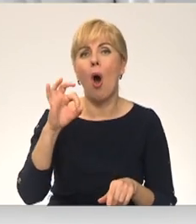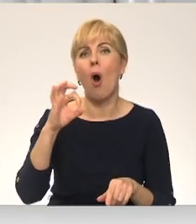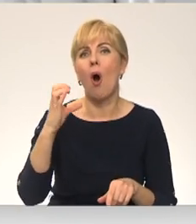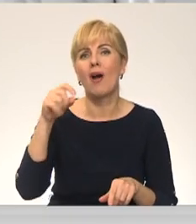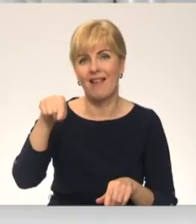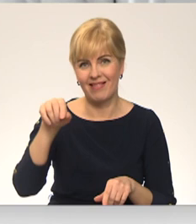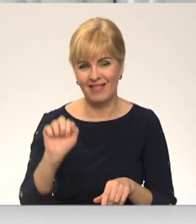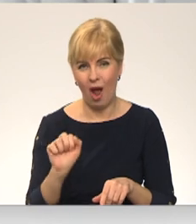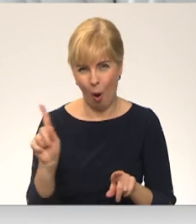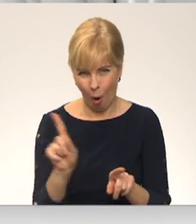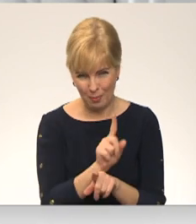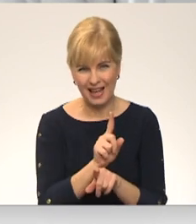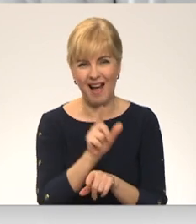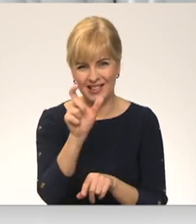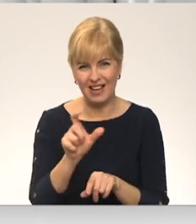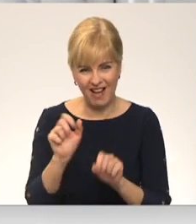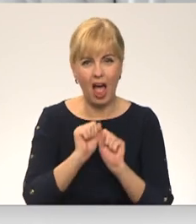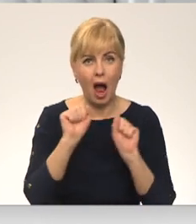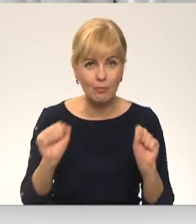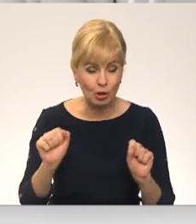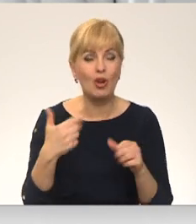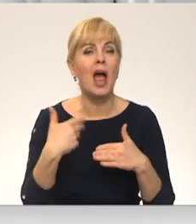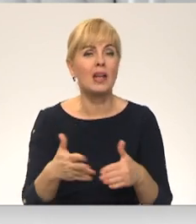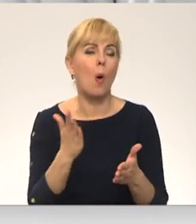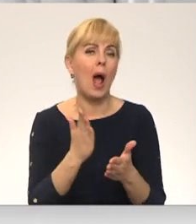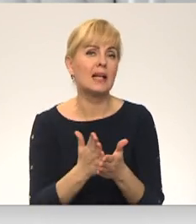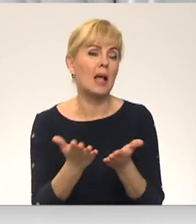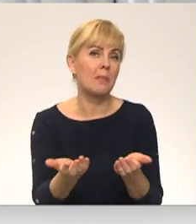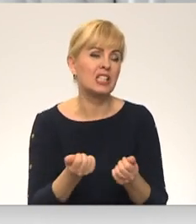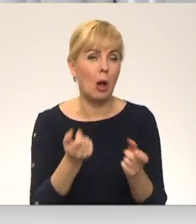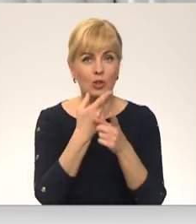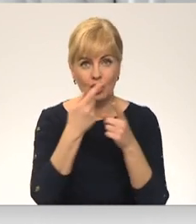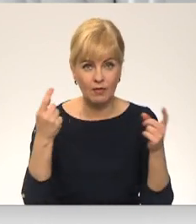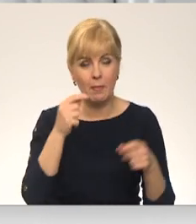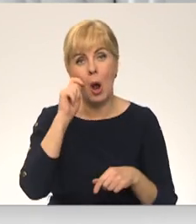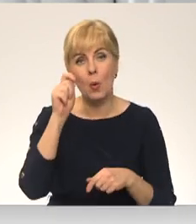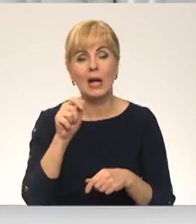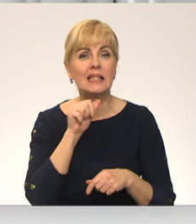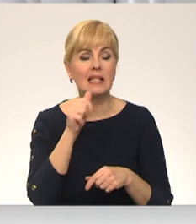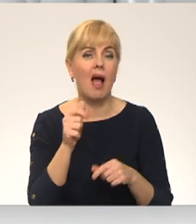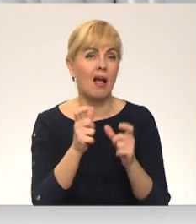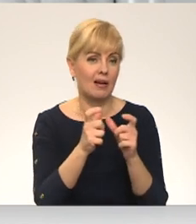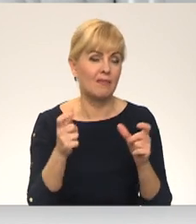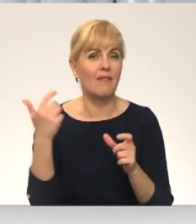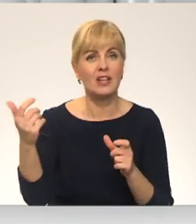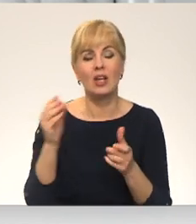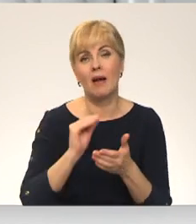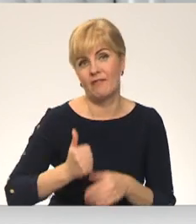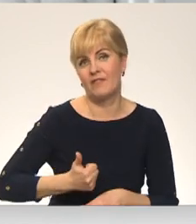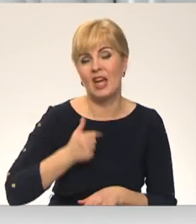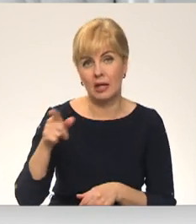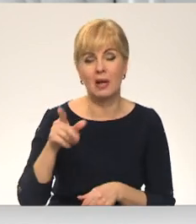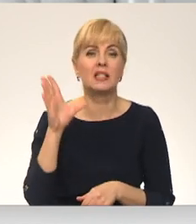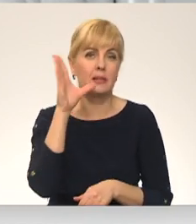līdzīgi, bet tajā pašā laikā mēs esam saņēmuši informāciju no Ukraiņas zaļās kartas biroja, ka viņi pat vēl tagad ir